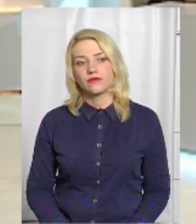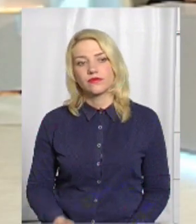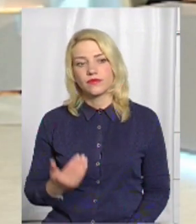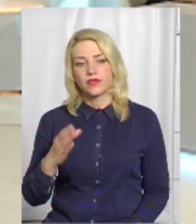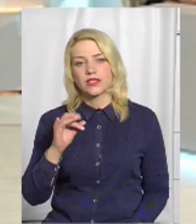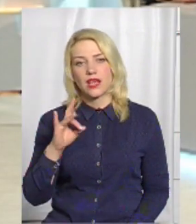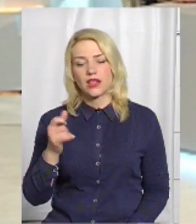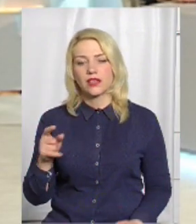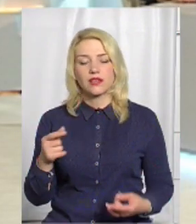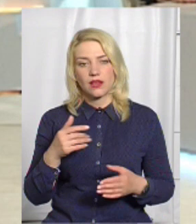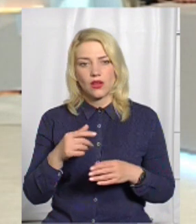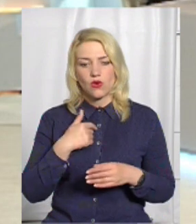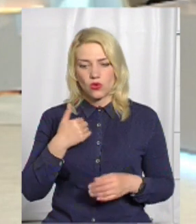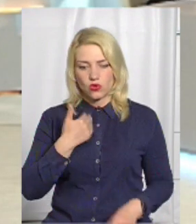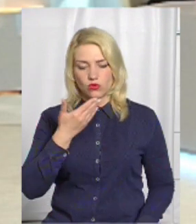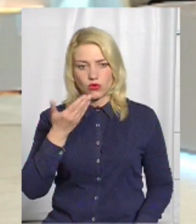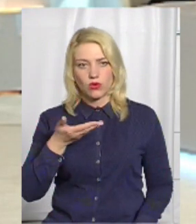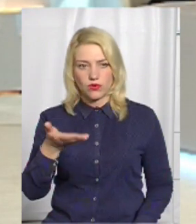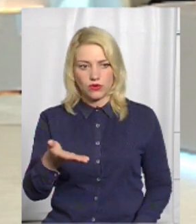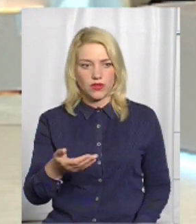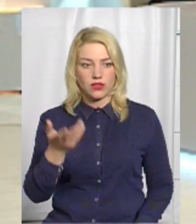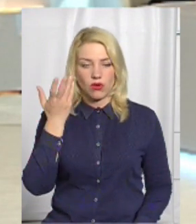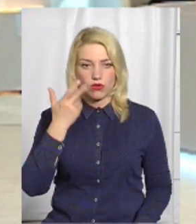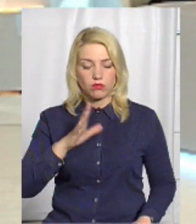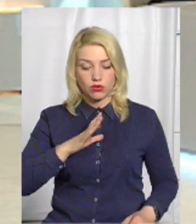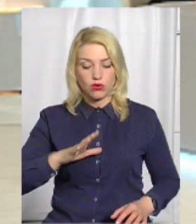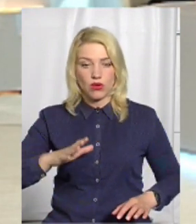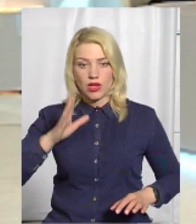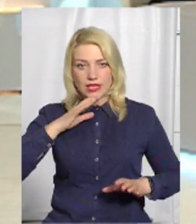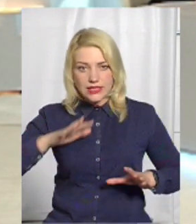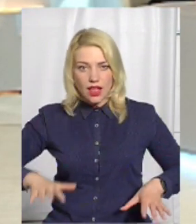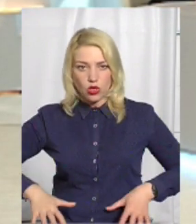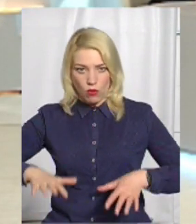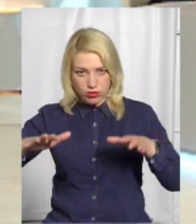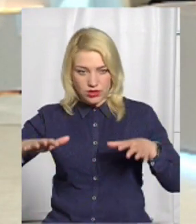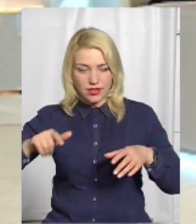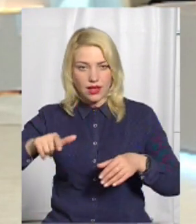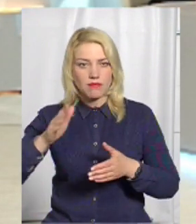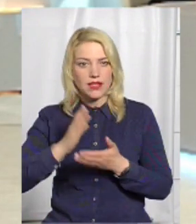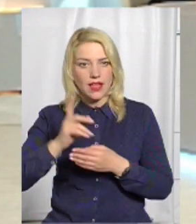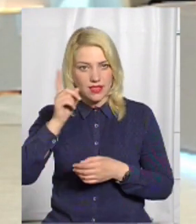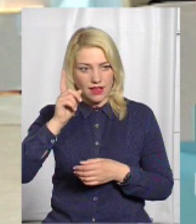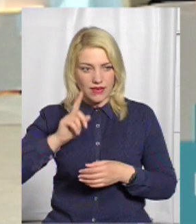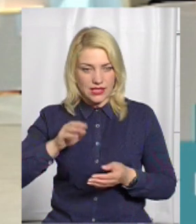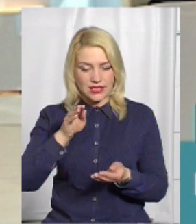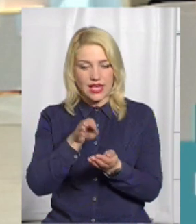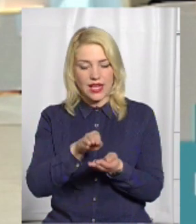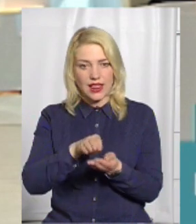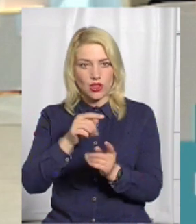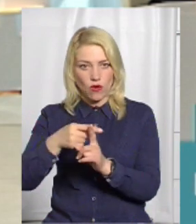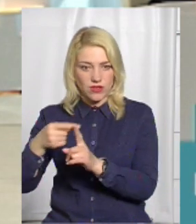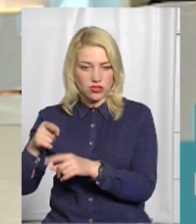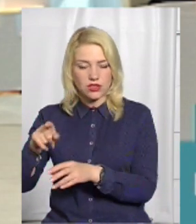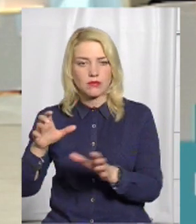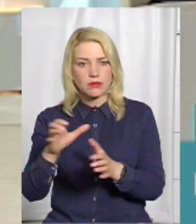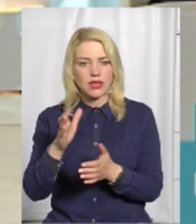Сергій, так, будь ласка. Знаєте, коли було затоплення, то там ще є єврейське кладовище, яке теж збережено, і